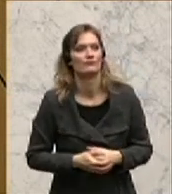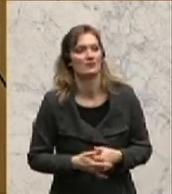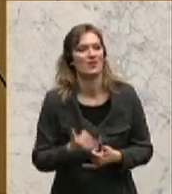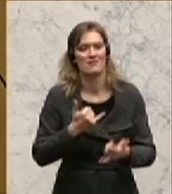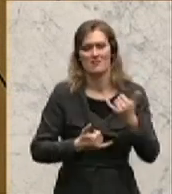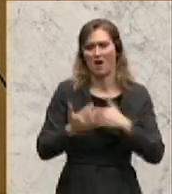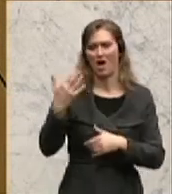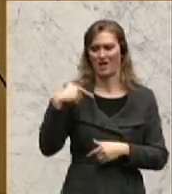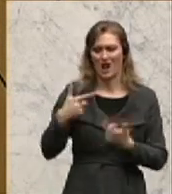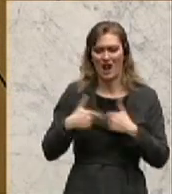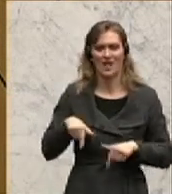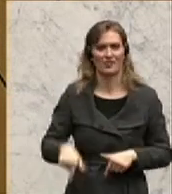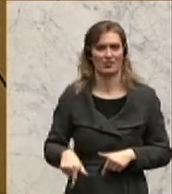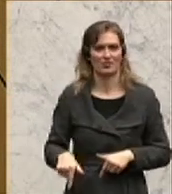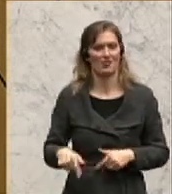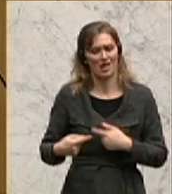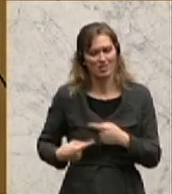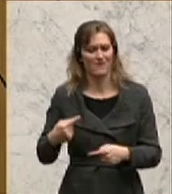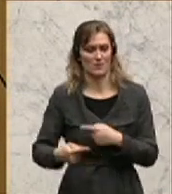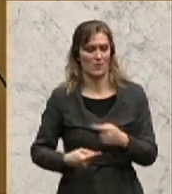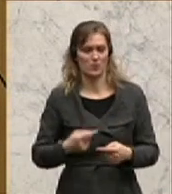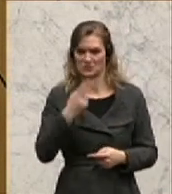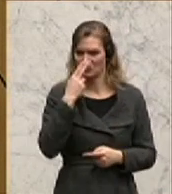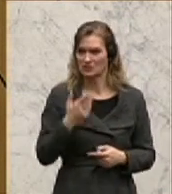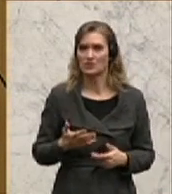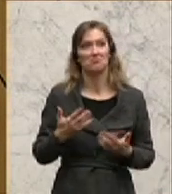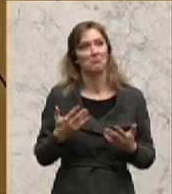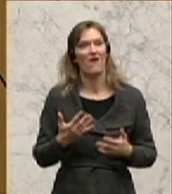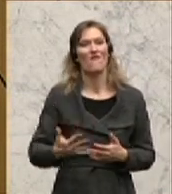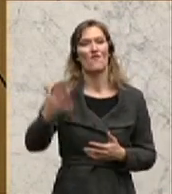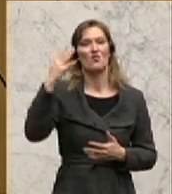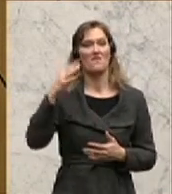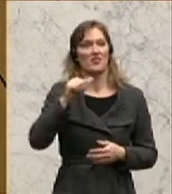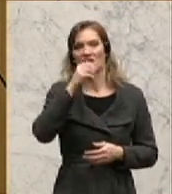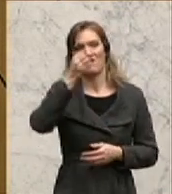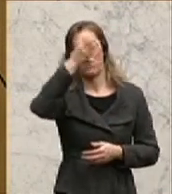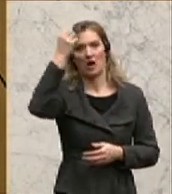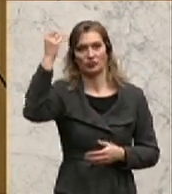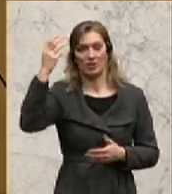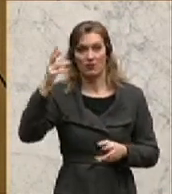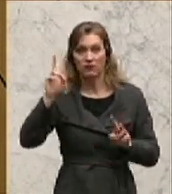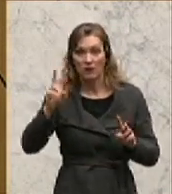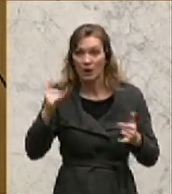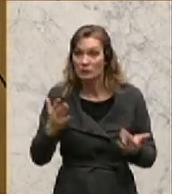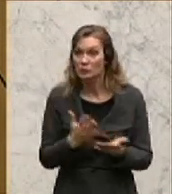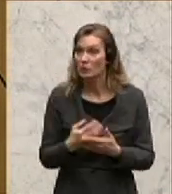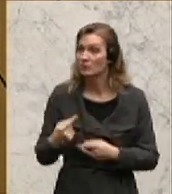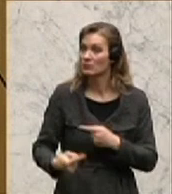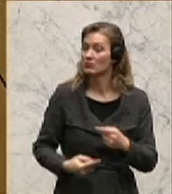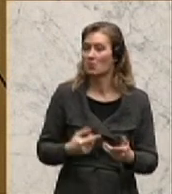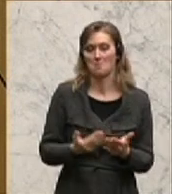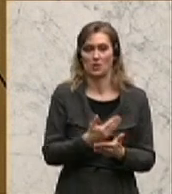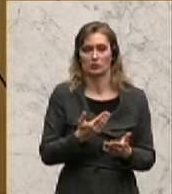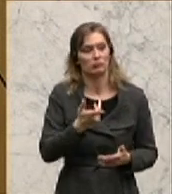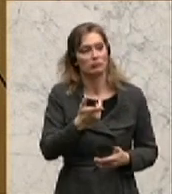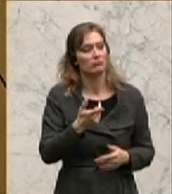Entwicklung in diesem Land stattgefunden hat, wie man es sich vor fünf Jahren noch nicht erträumen hätte können. Da sind Fragen einer